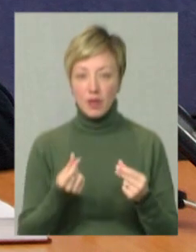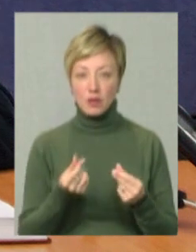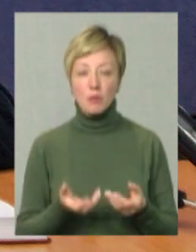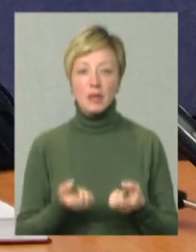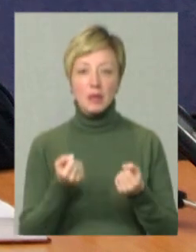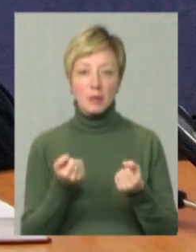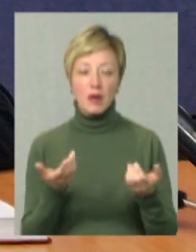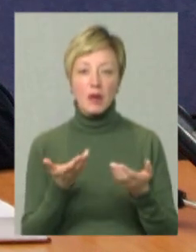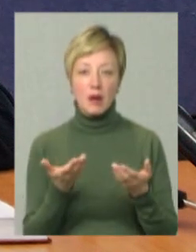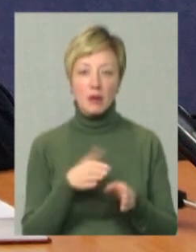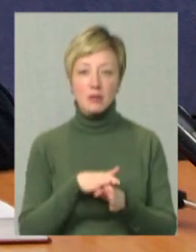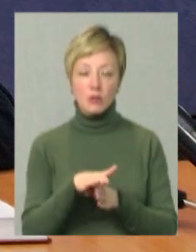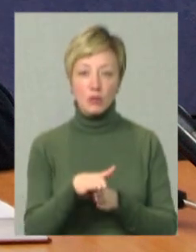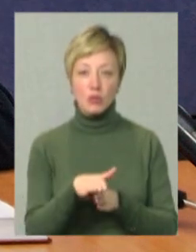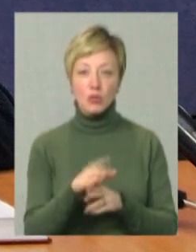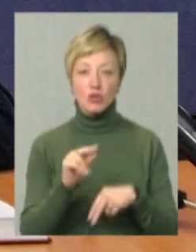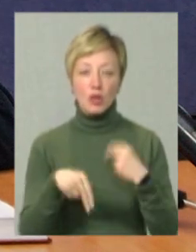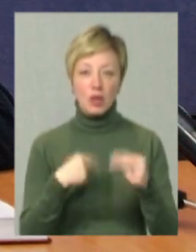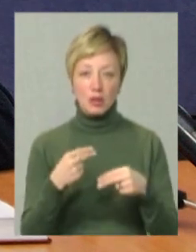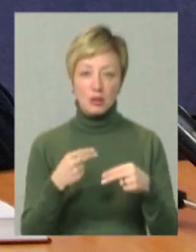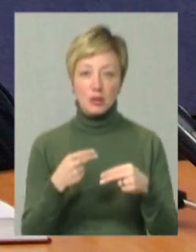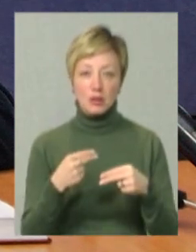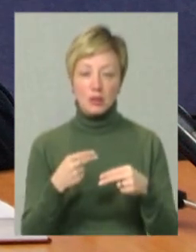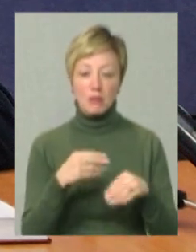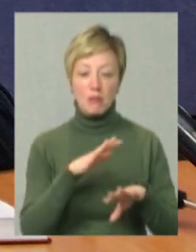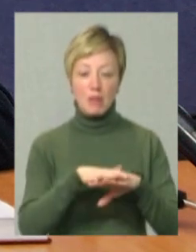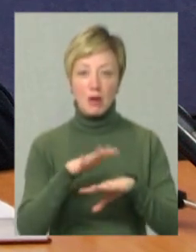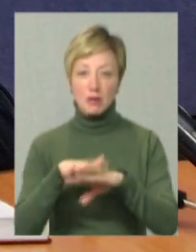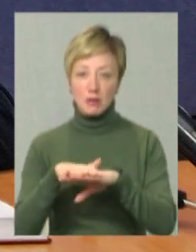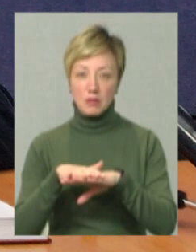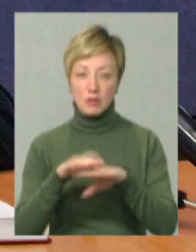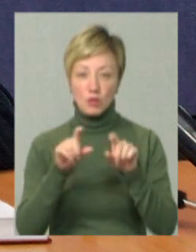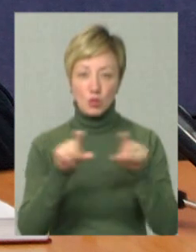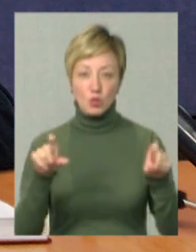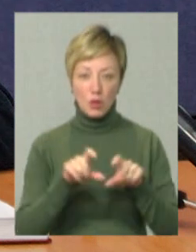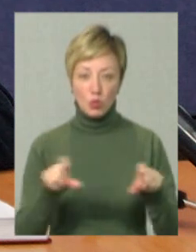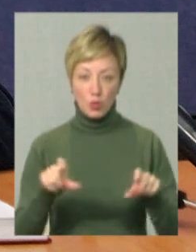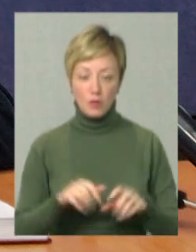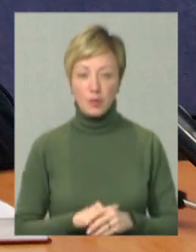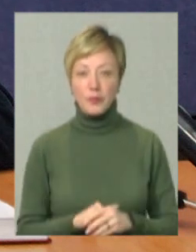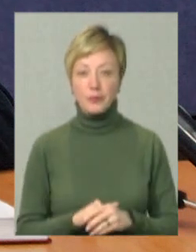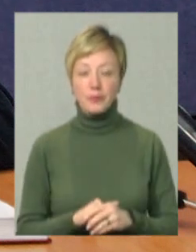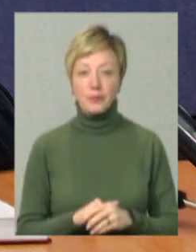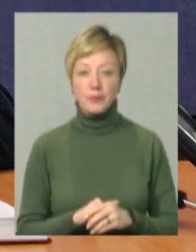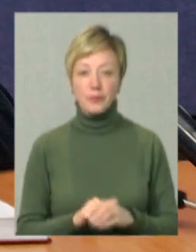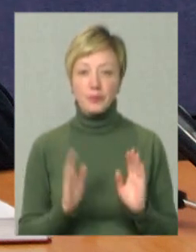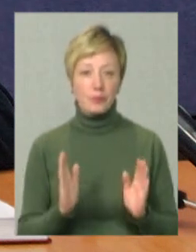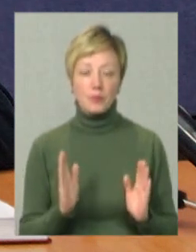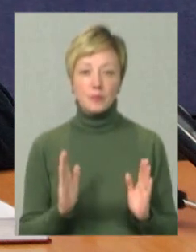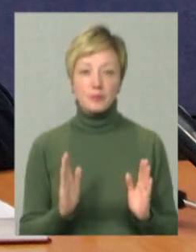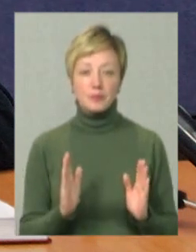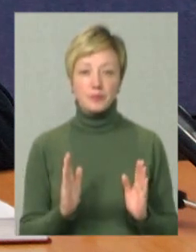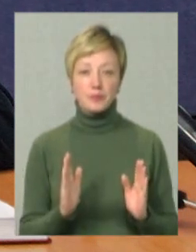фінансова підтримка, яка здійснюється через низку банків, банківських установ. І буквально